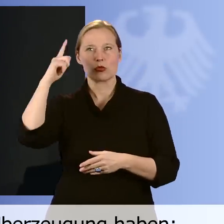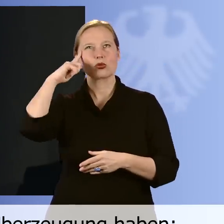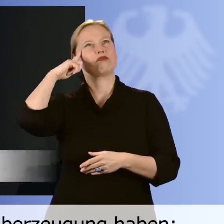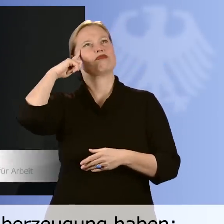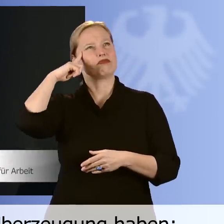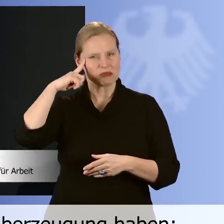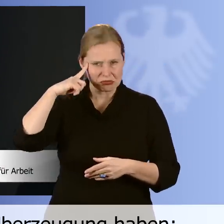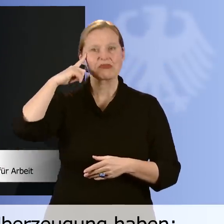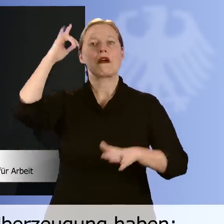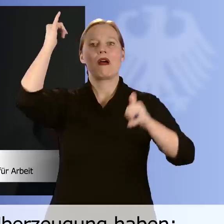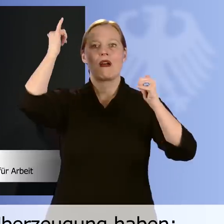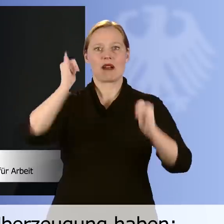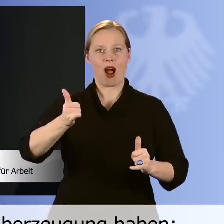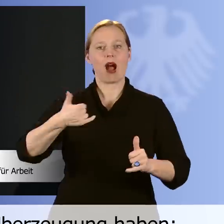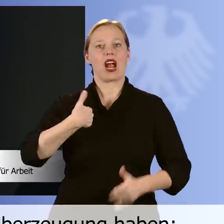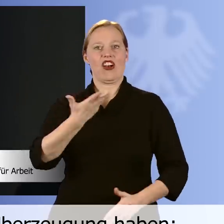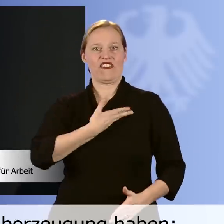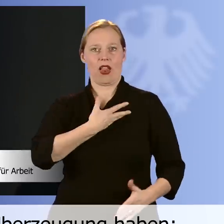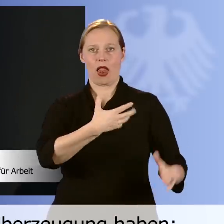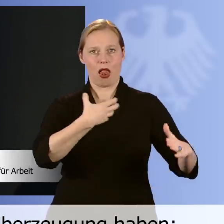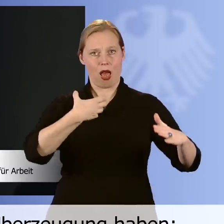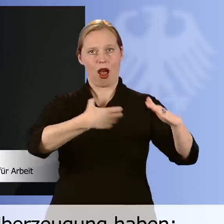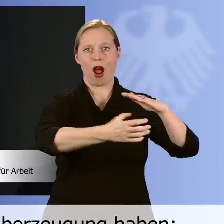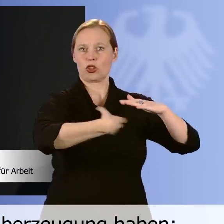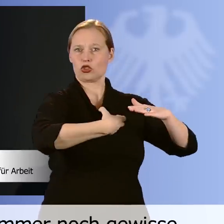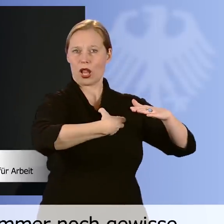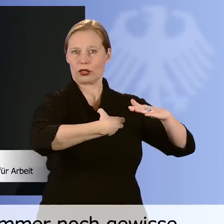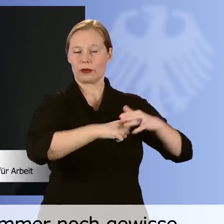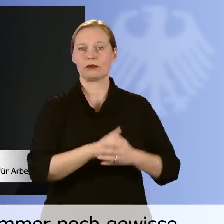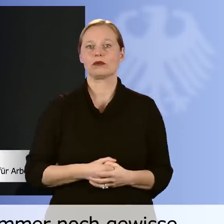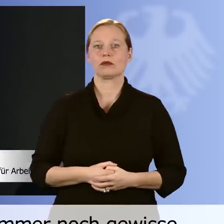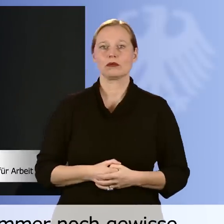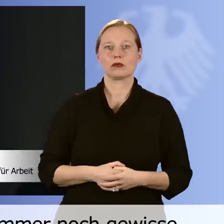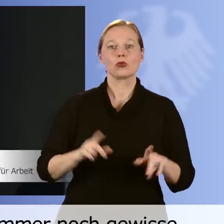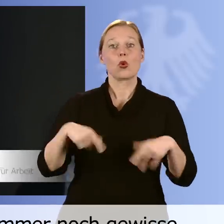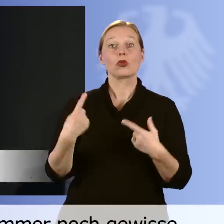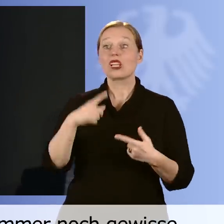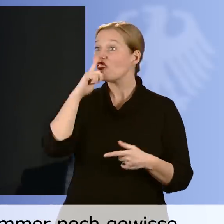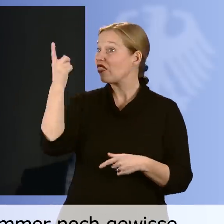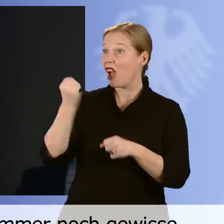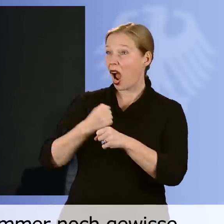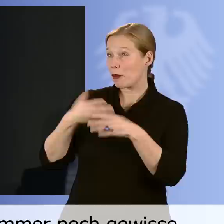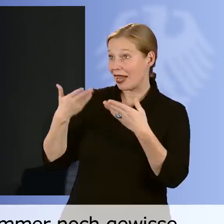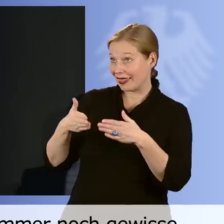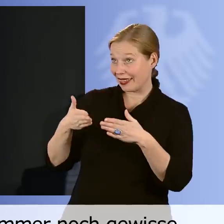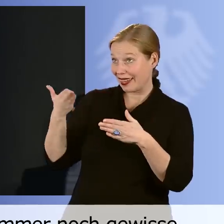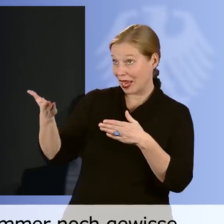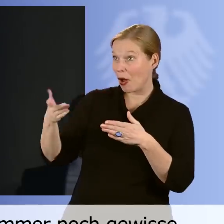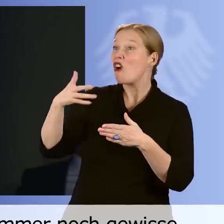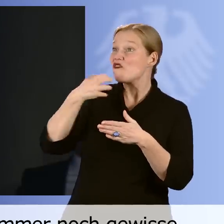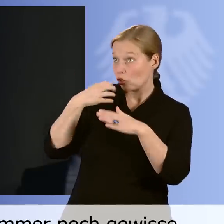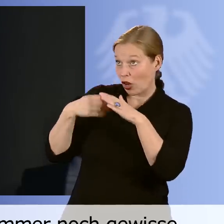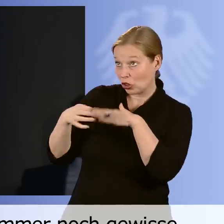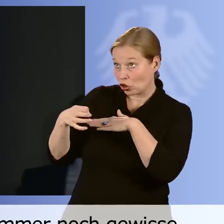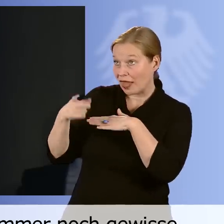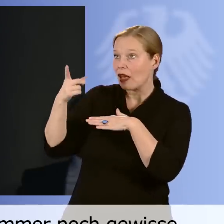Überzeugung haben, ja, ich mache es. Und dann haben wir in der Regel oft, selbst wenn der Arbeitgeber geneigt ist einzustellen,